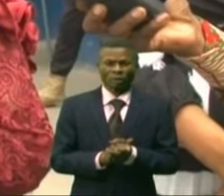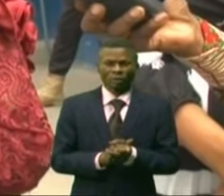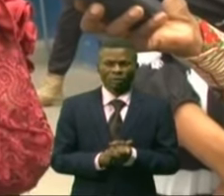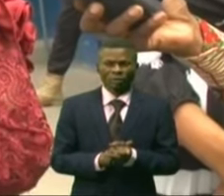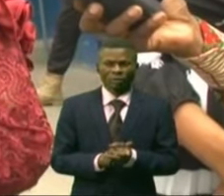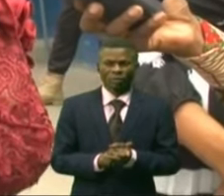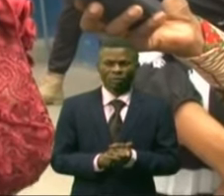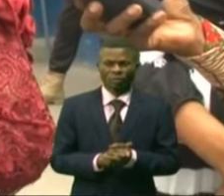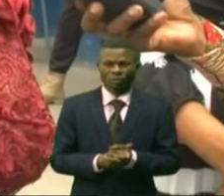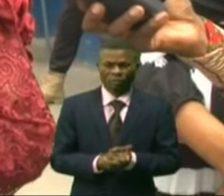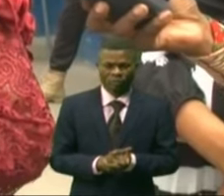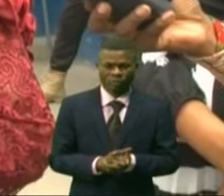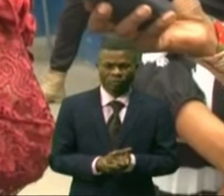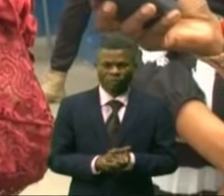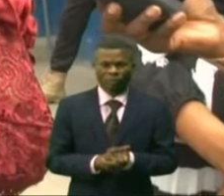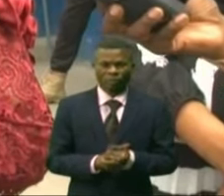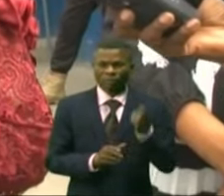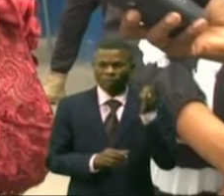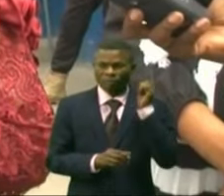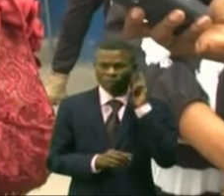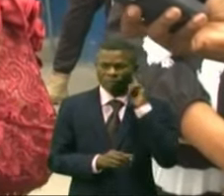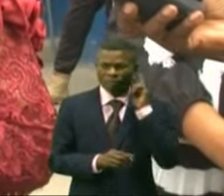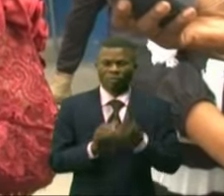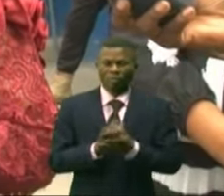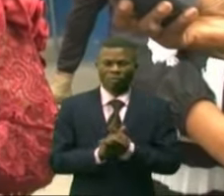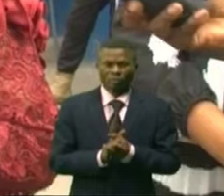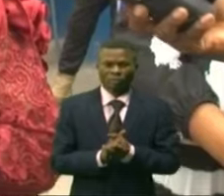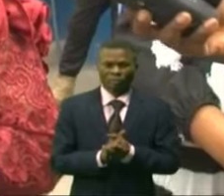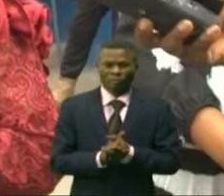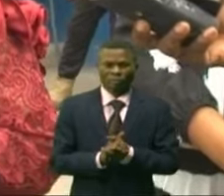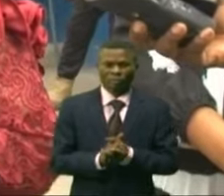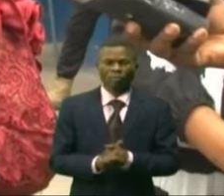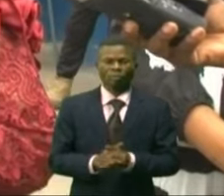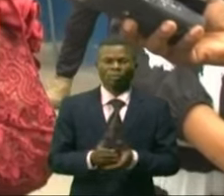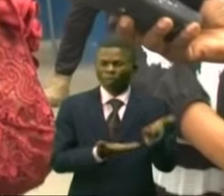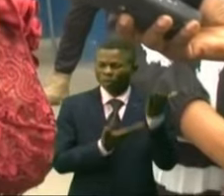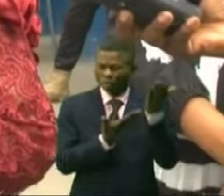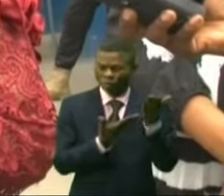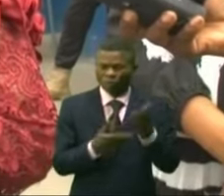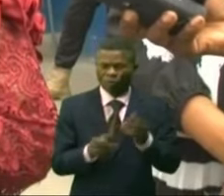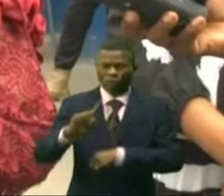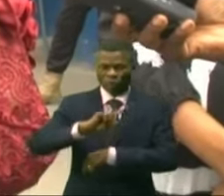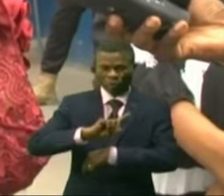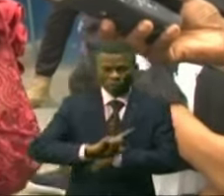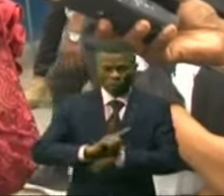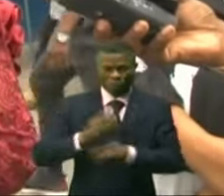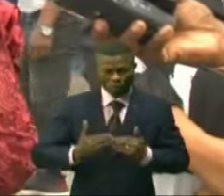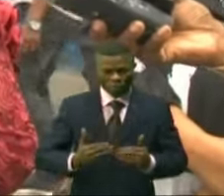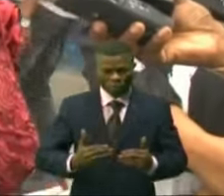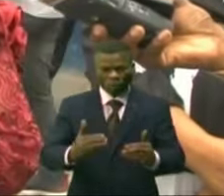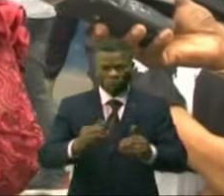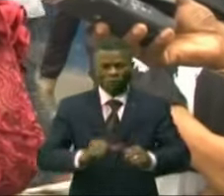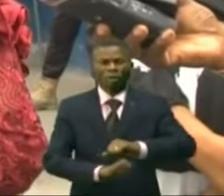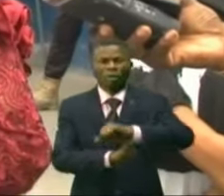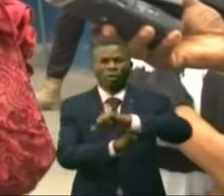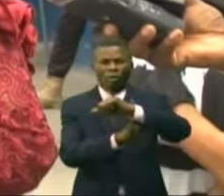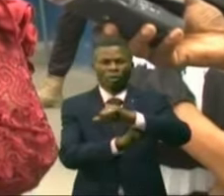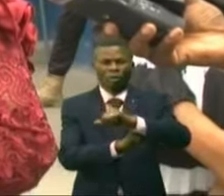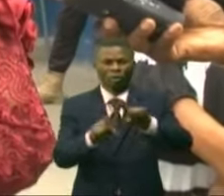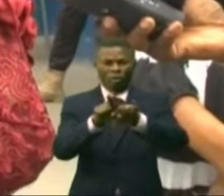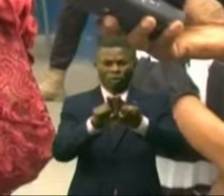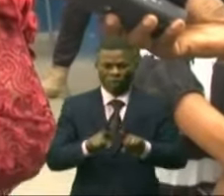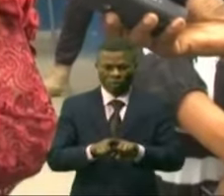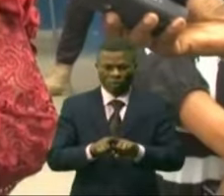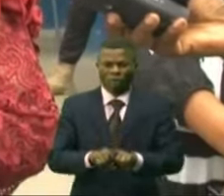continent. Cette journée souligne l'importance de continuer à soutenir et investir